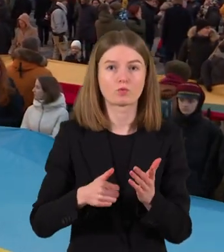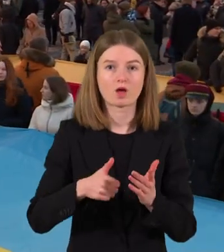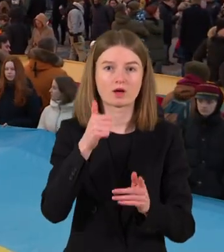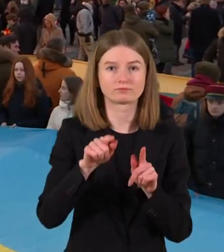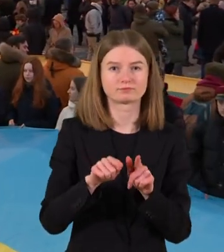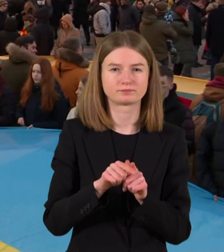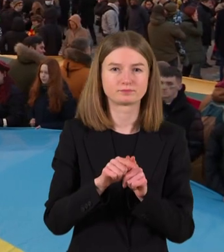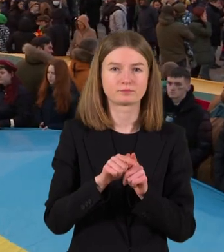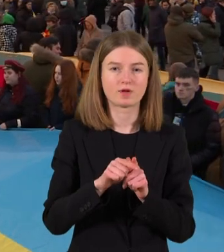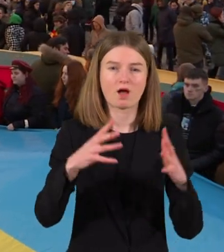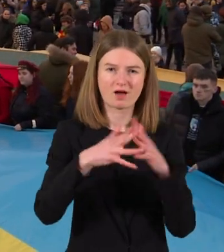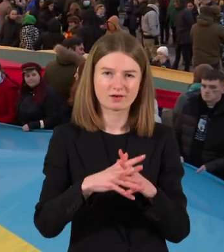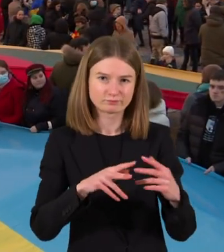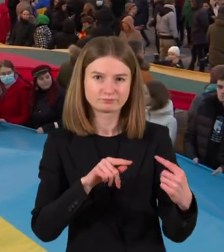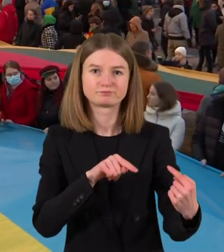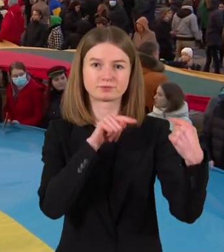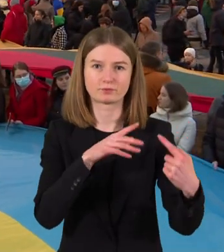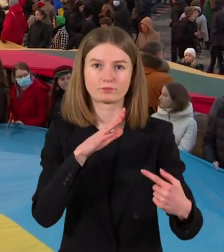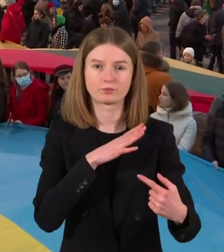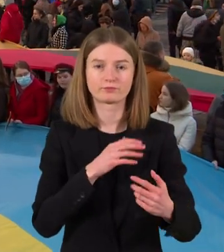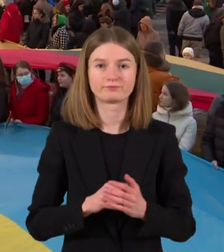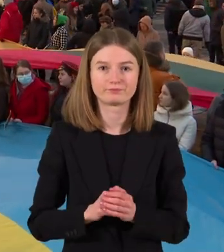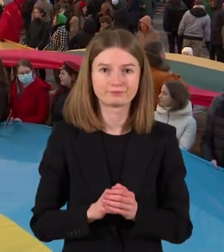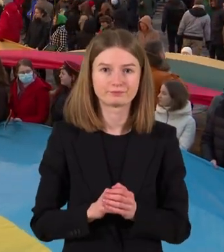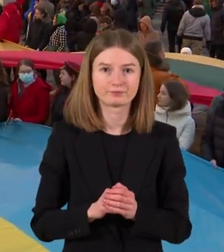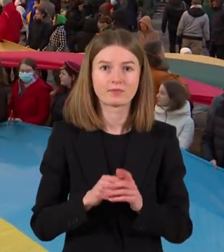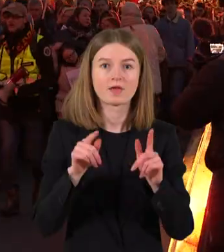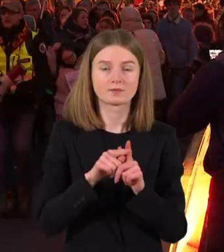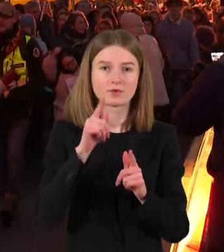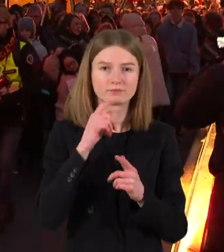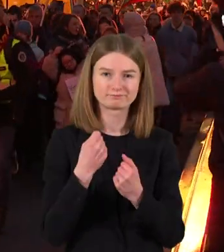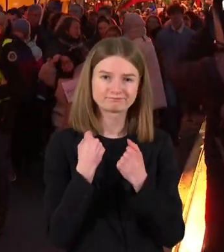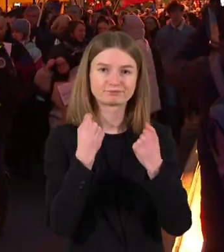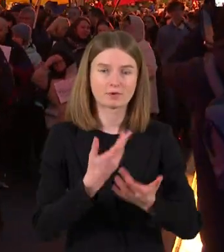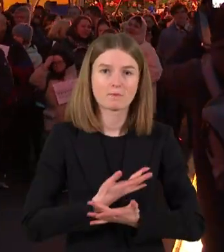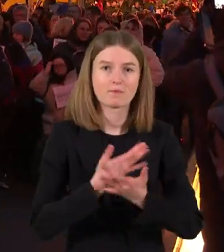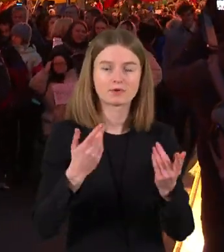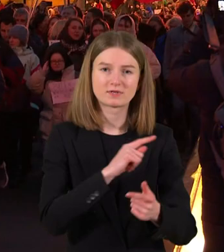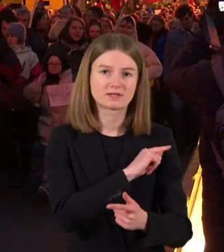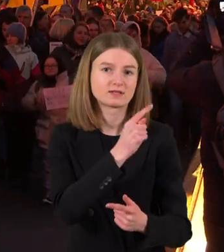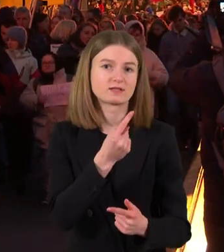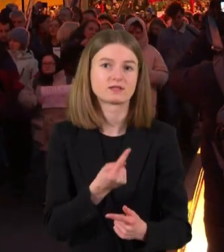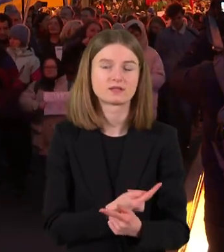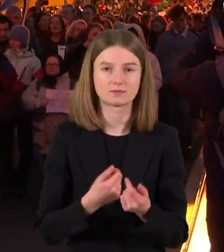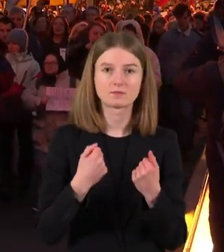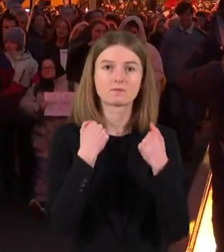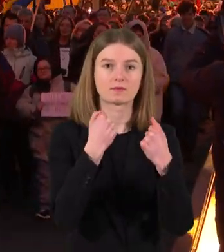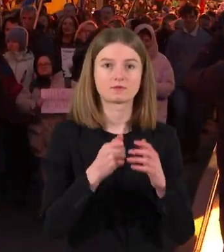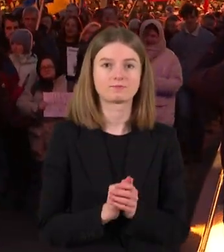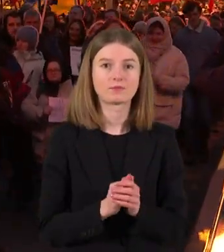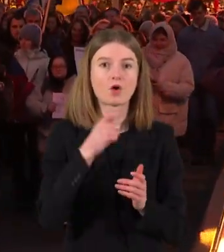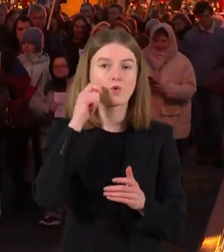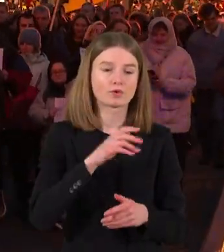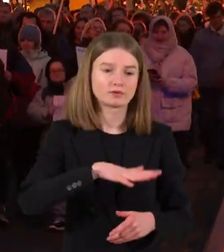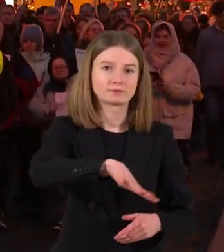Ukrainą, siekinu versti teisėtai išrinktą Ukrainos valdžią. Ir išreiškė tvirtą paramą Ukrainos suverenitetui, nepriklausomybėj,